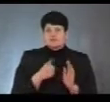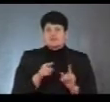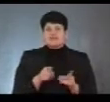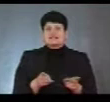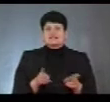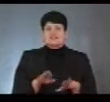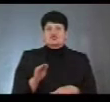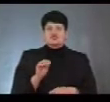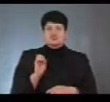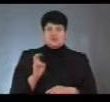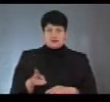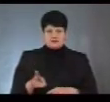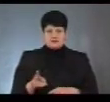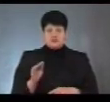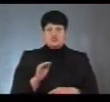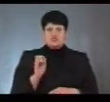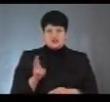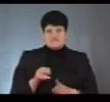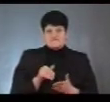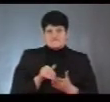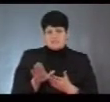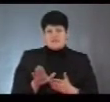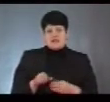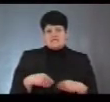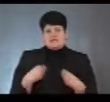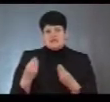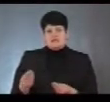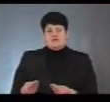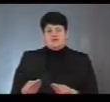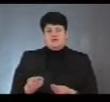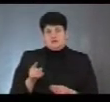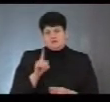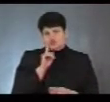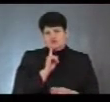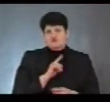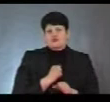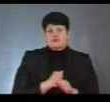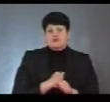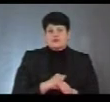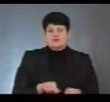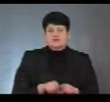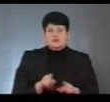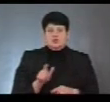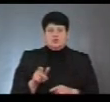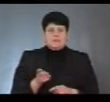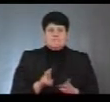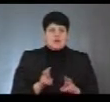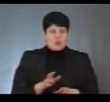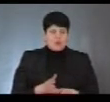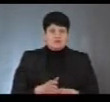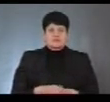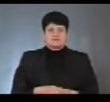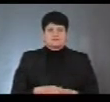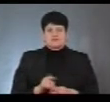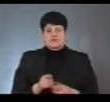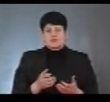залежиться з ЖЕКи. ЖЕКи категорично відмовляються її передавати, тому що вона їм зручно так працювати, тобто, люди до них приходять, вони так